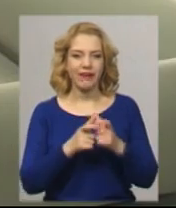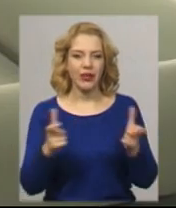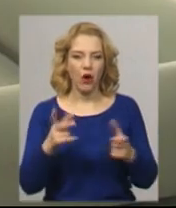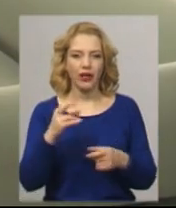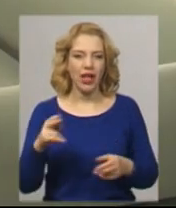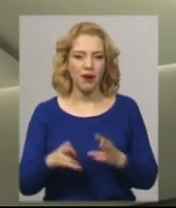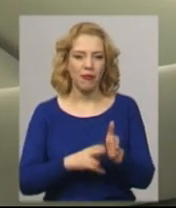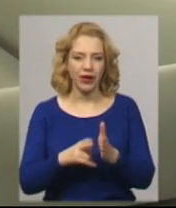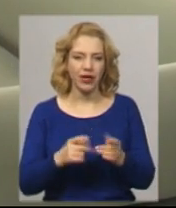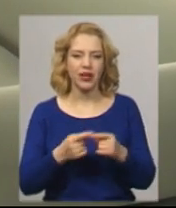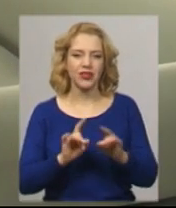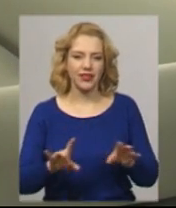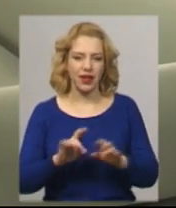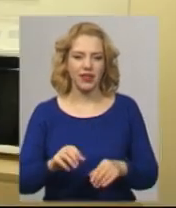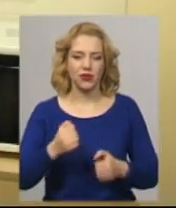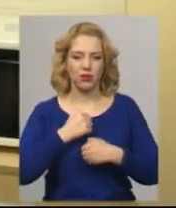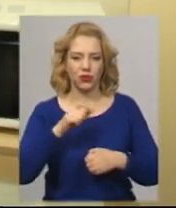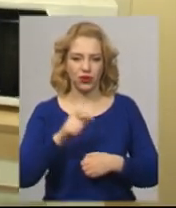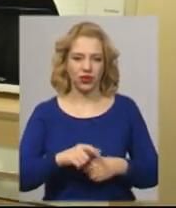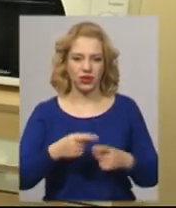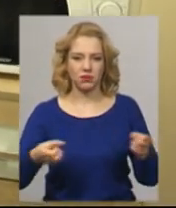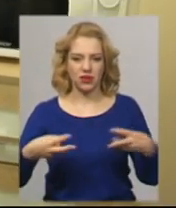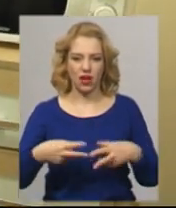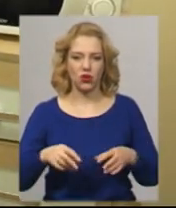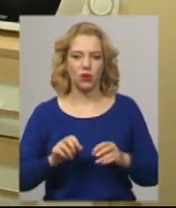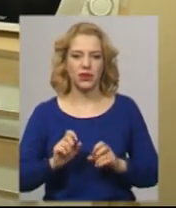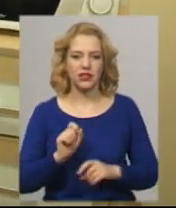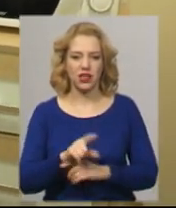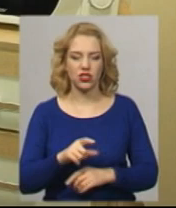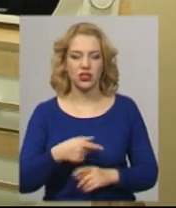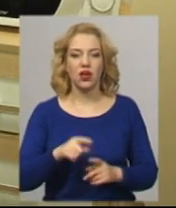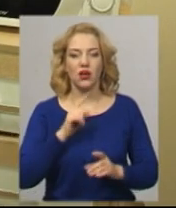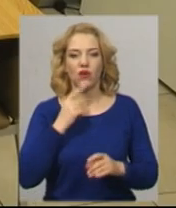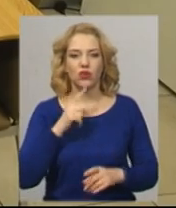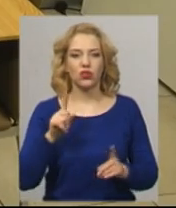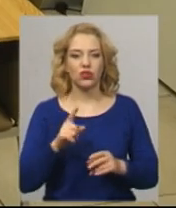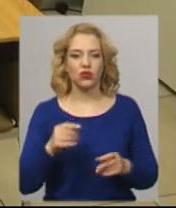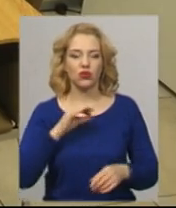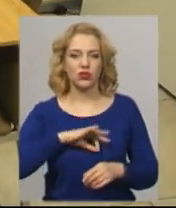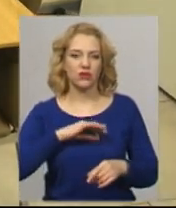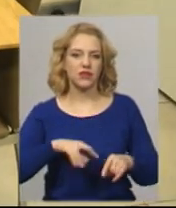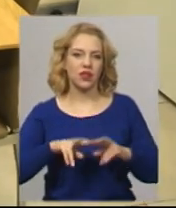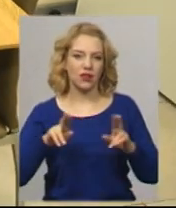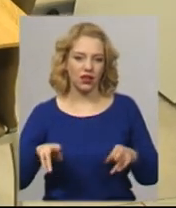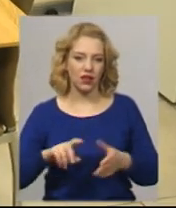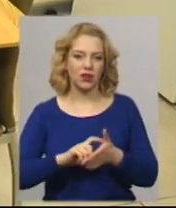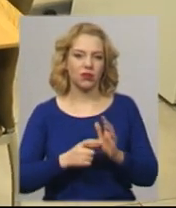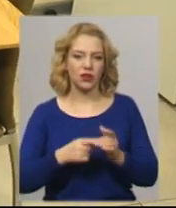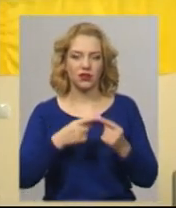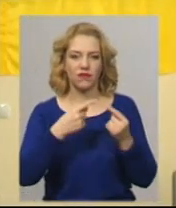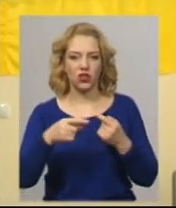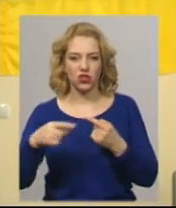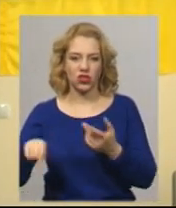боєць 8 окремого полку спеціального призначення Олександр Маковей. Та додає, що користувався подібними кімнатами у інших містах